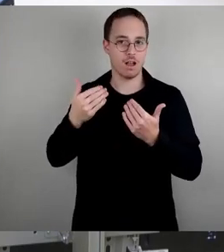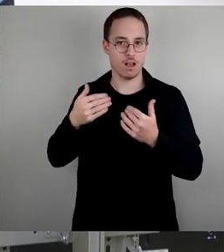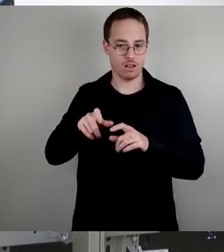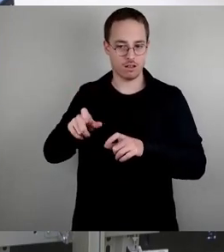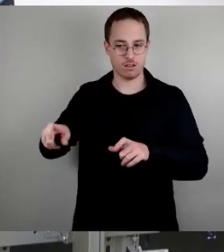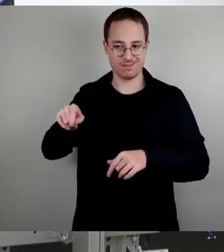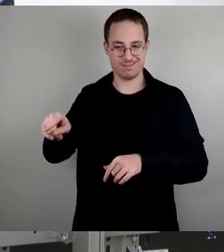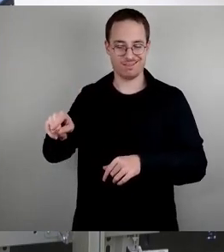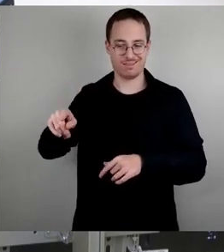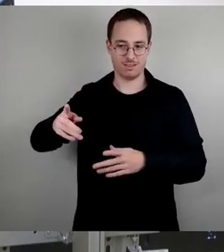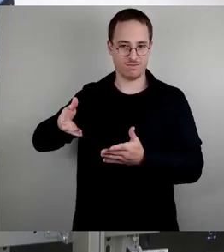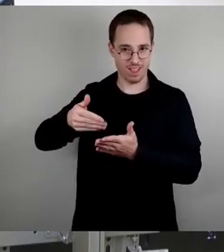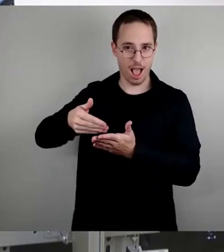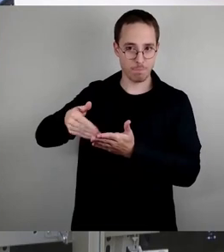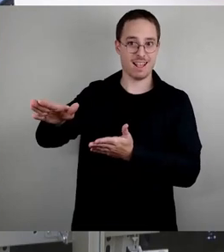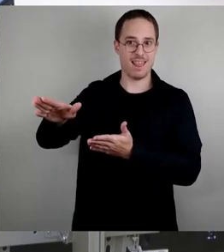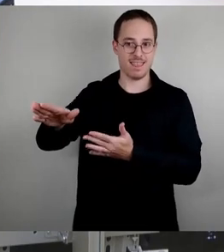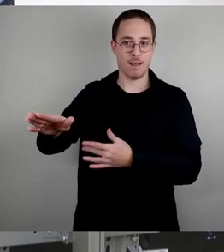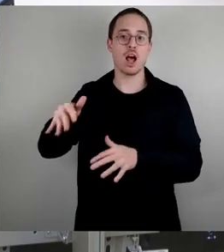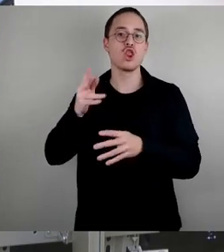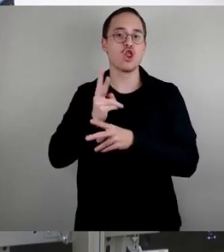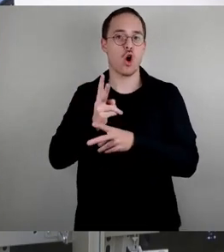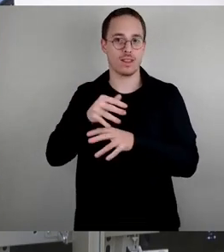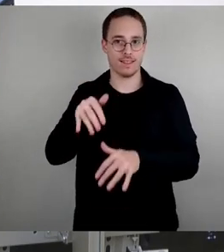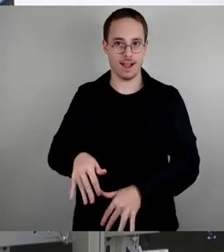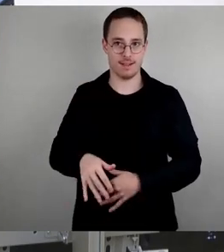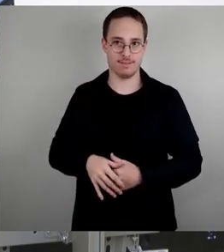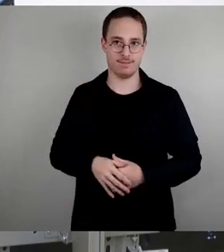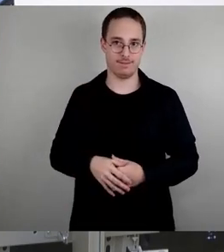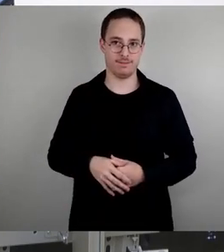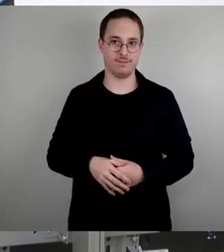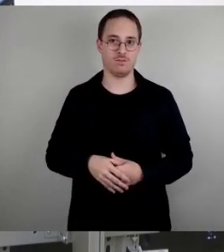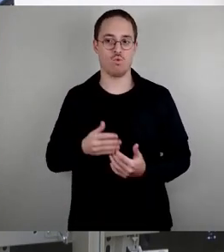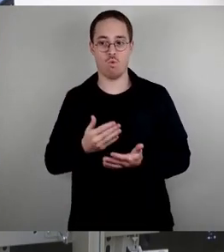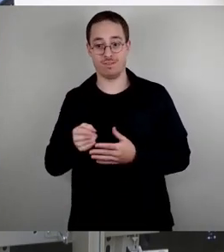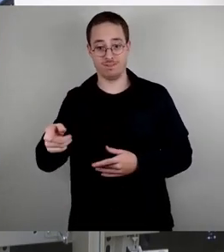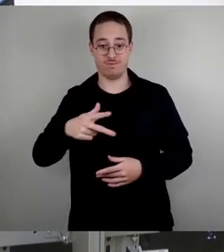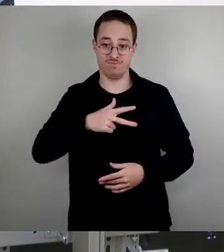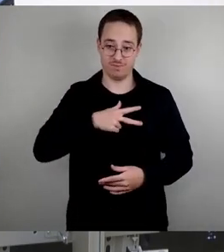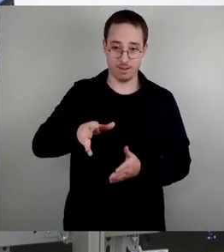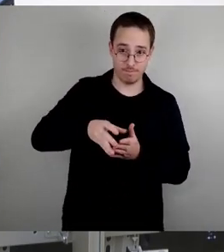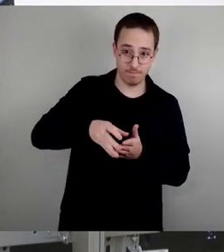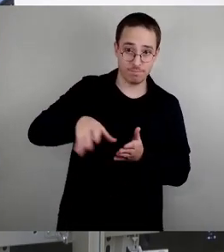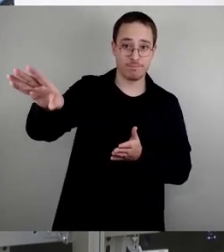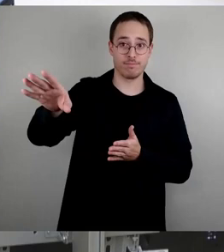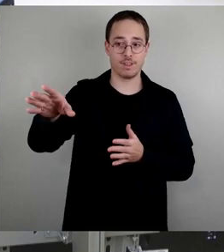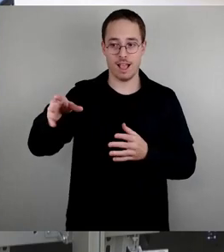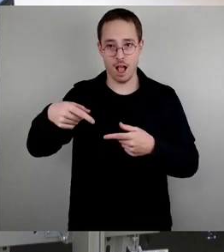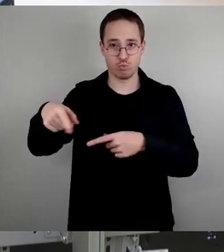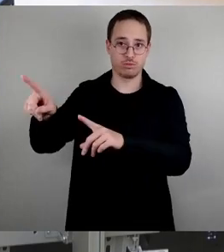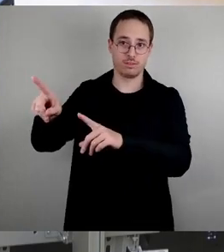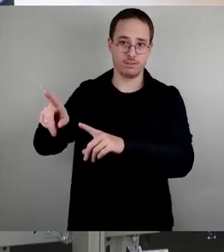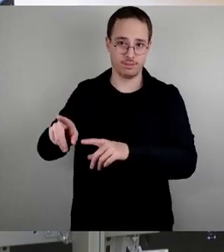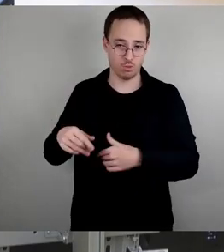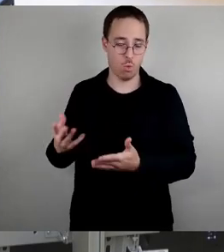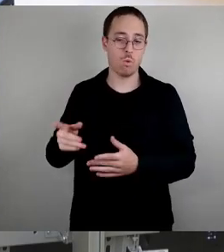Freistaat untergebracht wären, dann hätten wir das Problem gar nicht. Dann hätten wir auch die Mehrkosten in der Höhe gar nicht. Und um noch auf einen Punkt